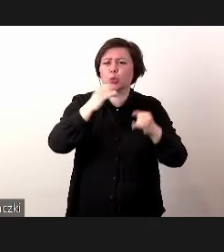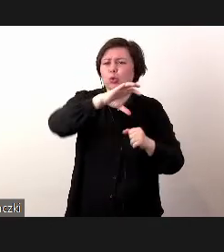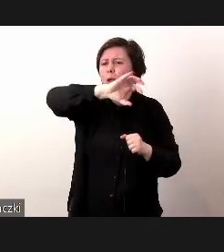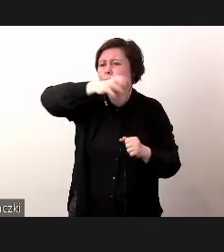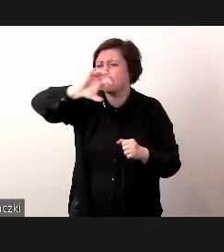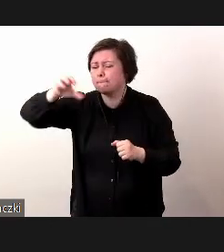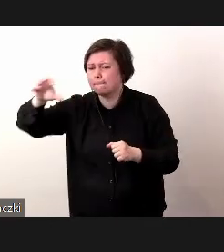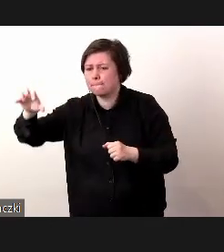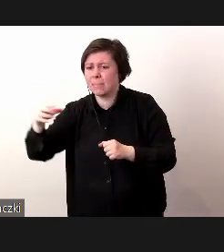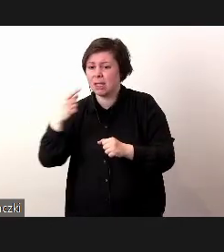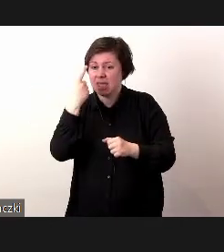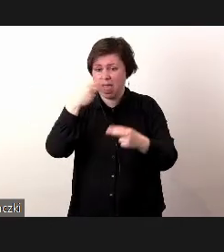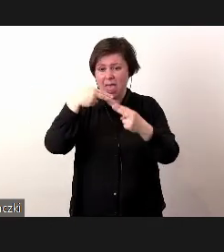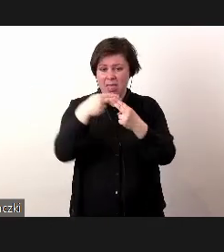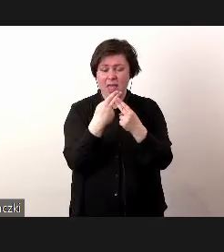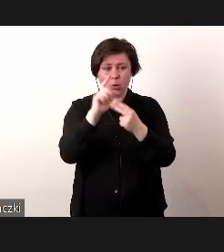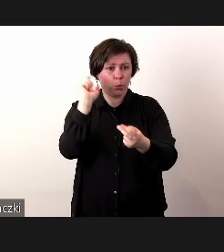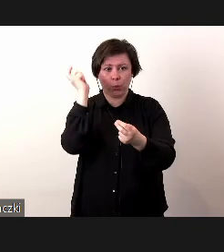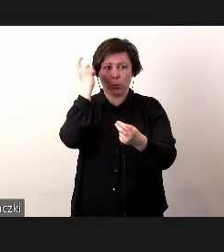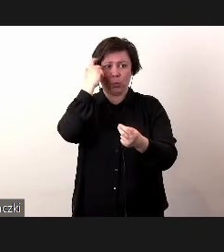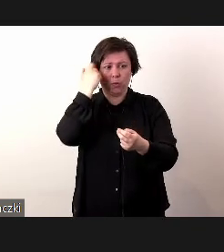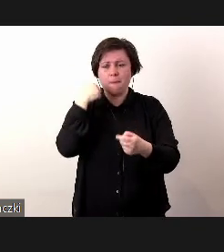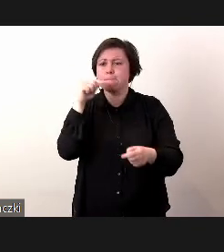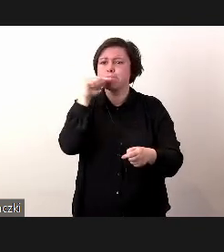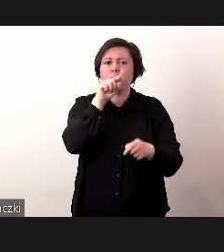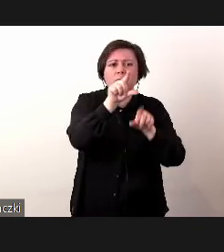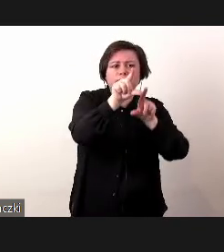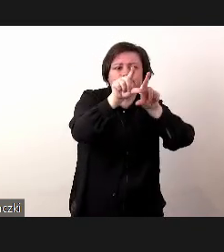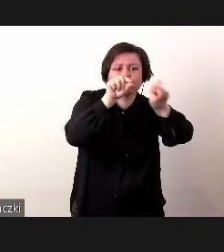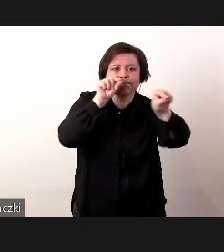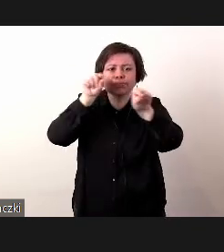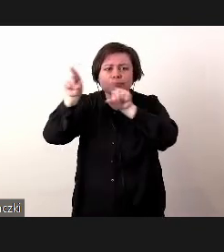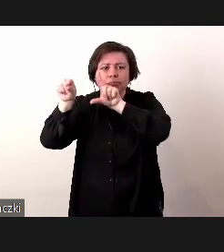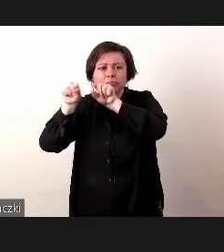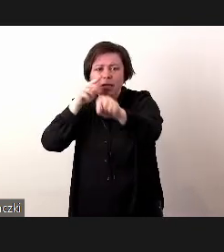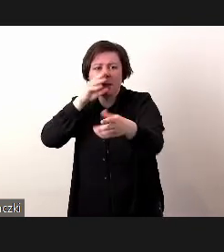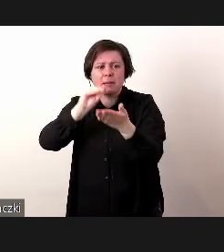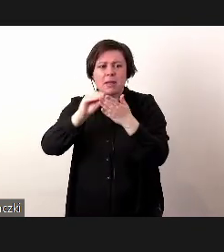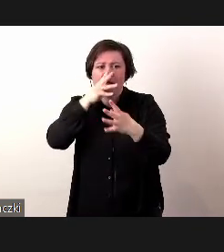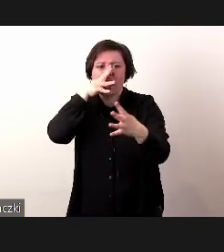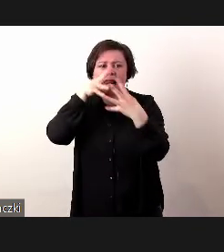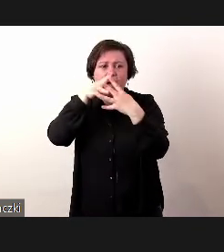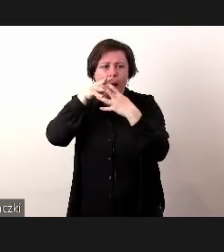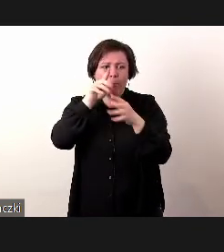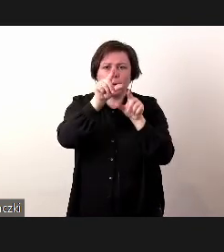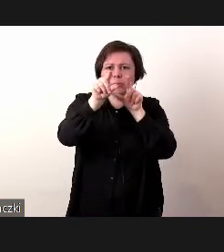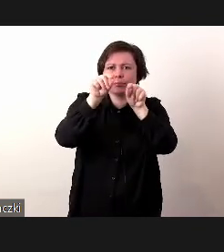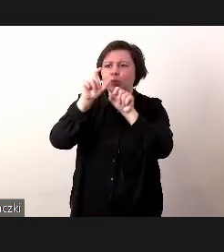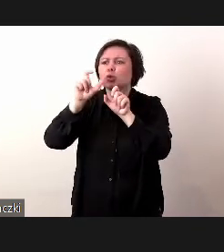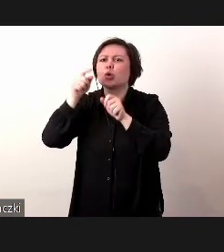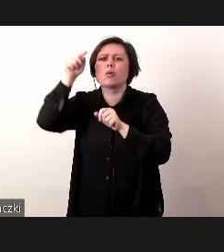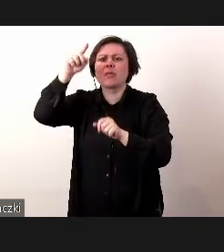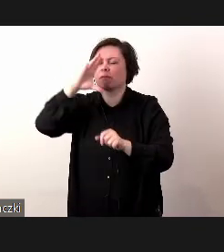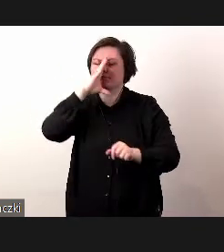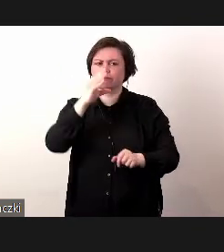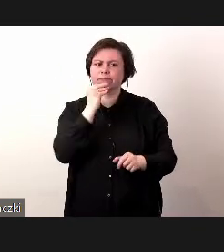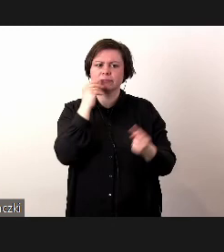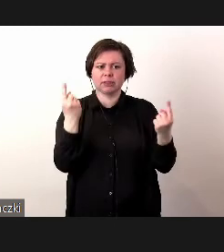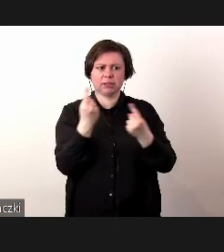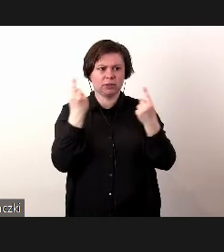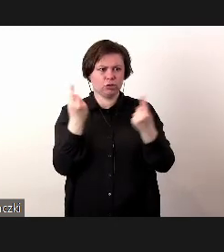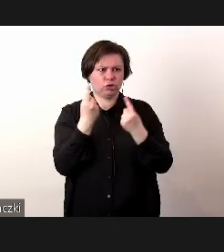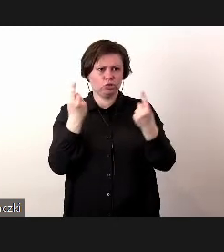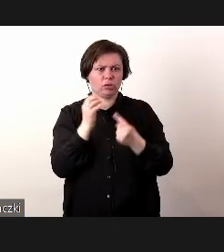narzędziu, z którego jesteśmy w stanie centralnie sobie raportować i po prostu patrzeć, co się dzieje tak naprawdę w